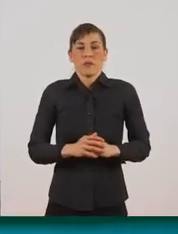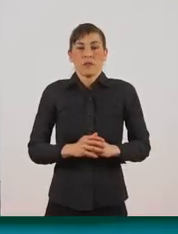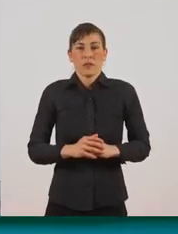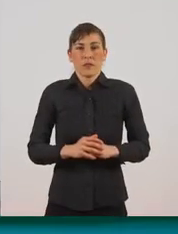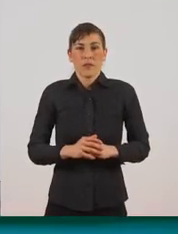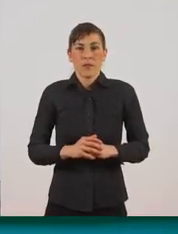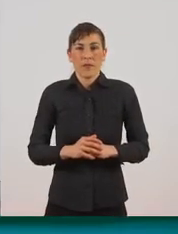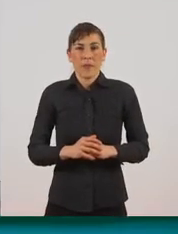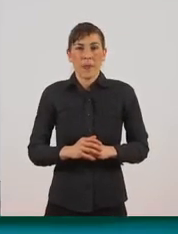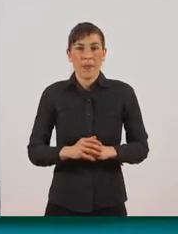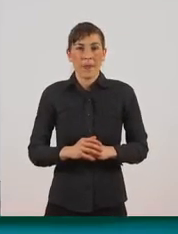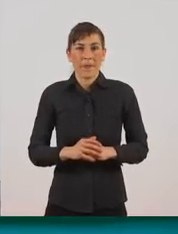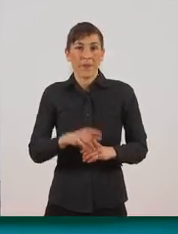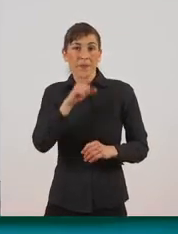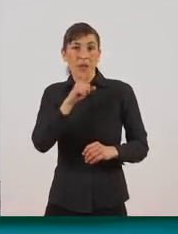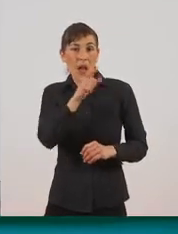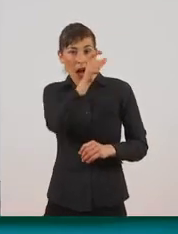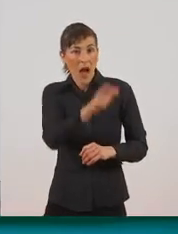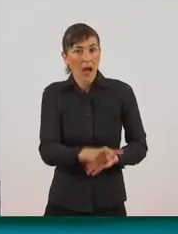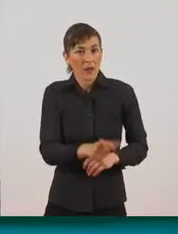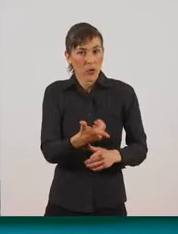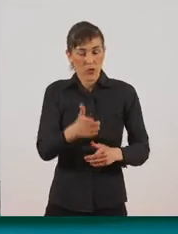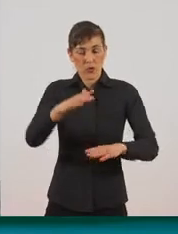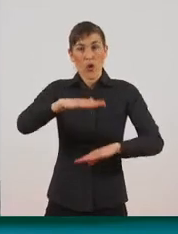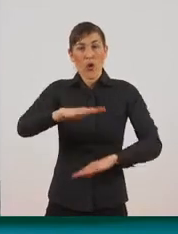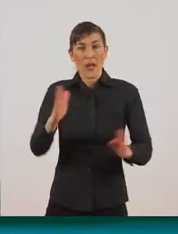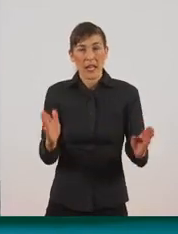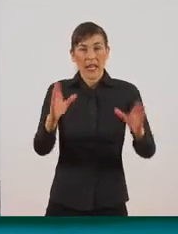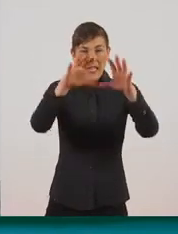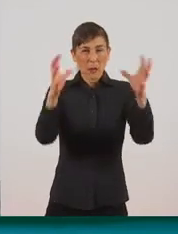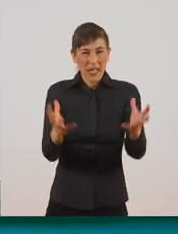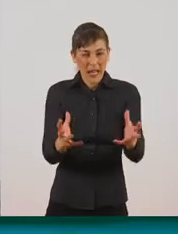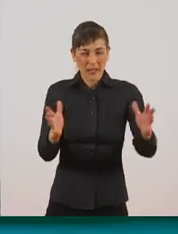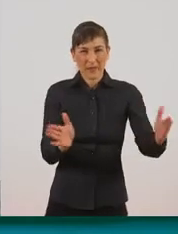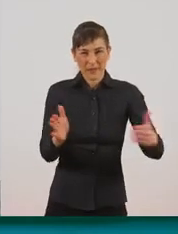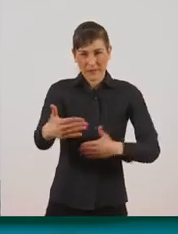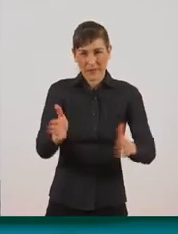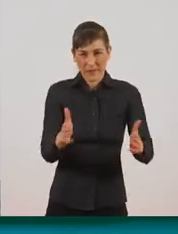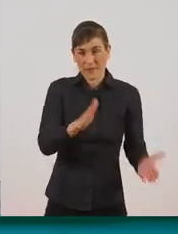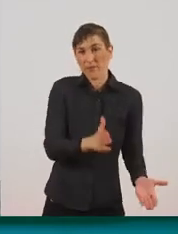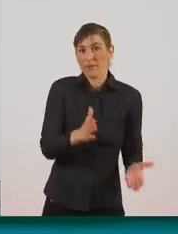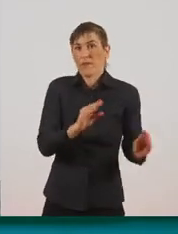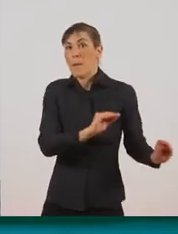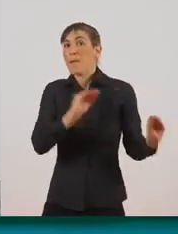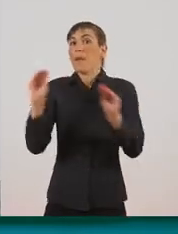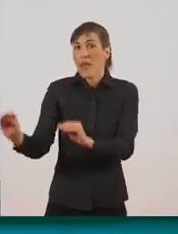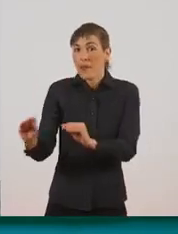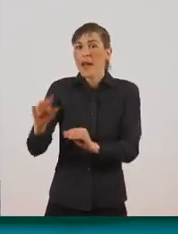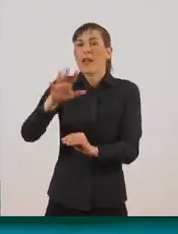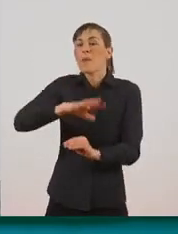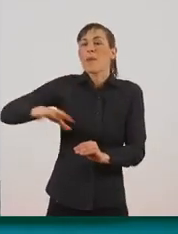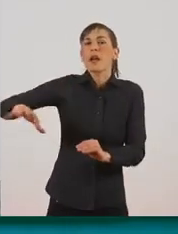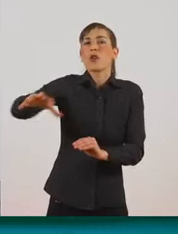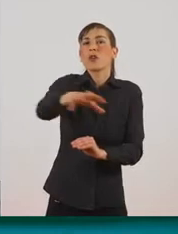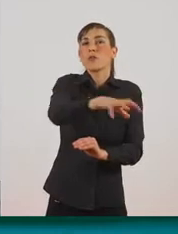και μεταφέρει πολλές φορές τις κυψέλες σε διάφορα μέρη ανάλογα με τα φυτά που ανθίζουν